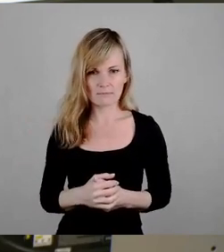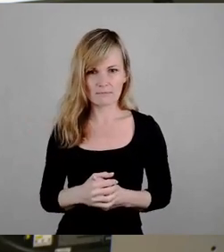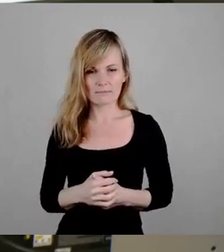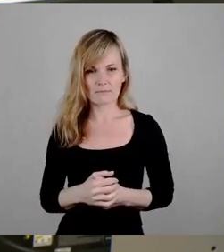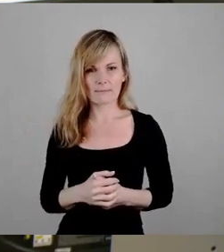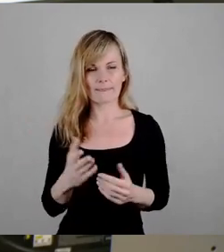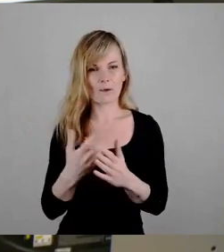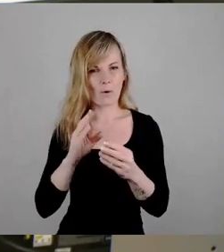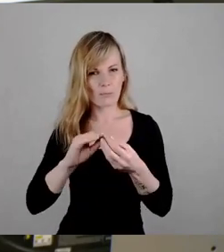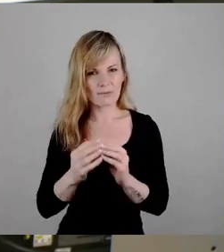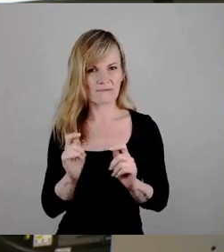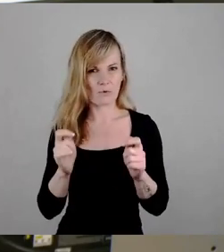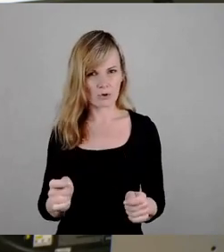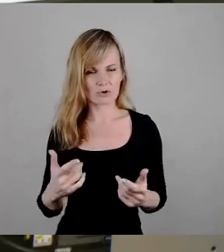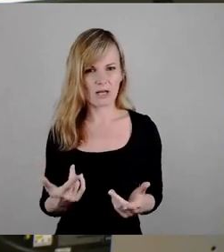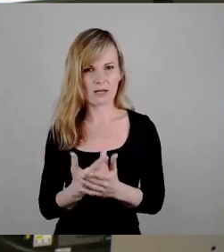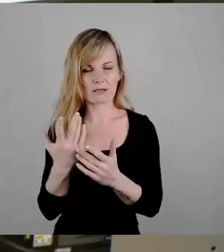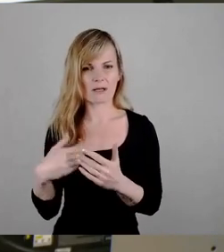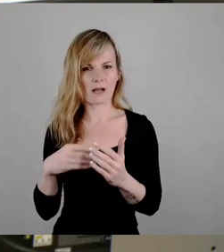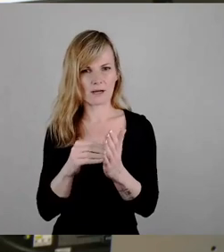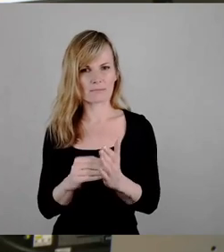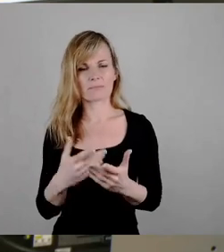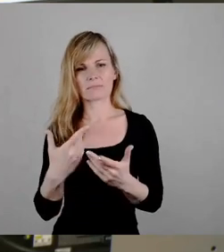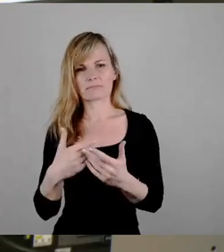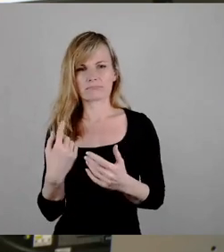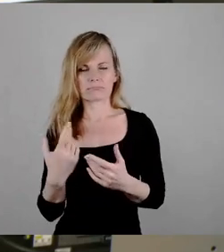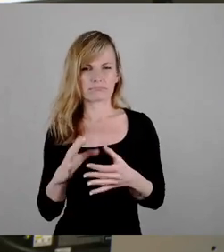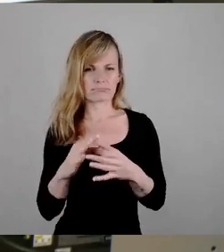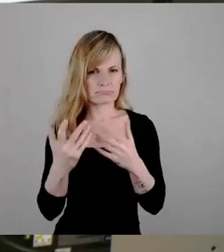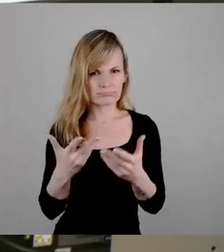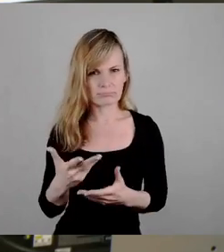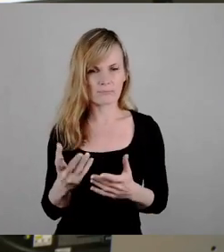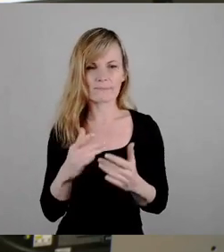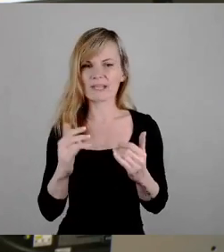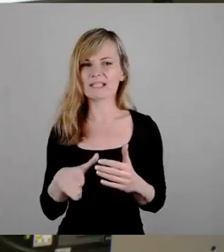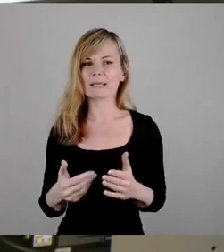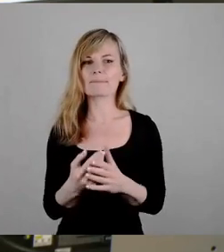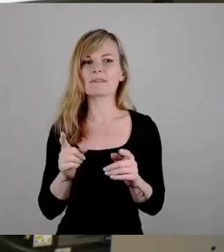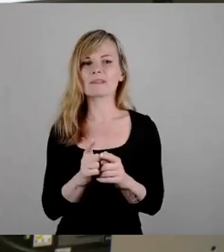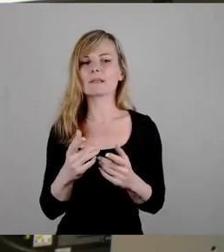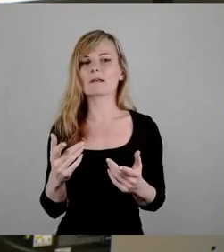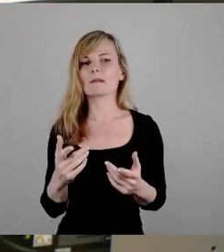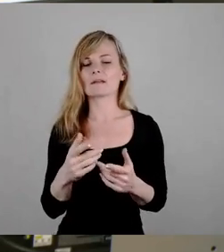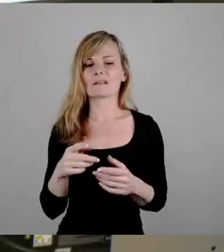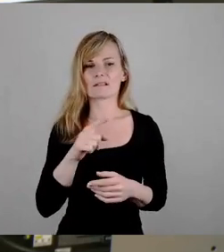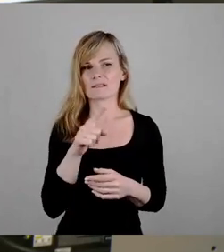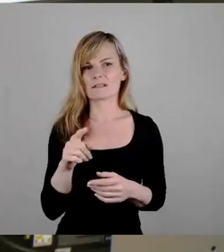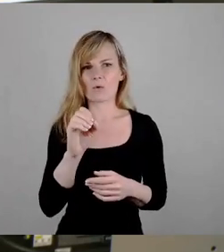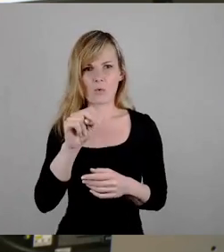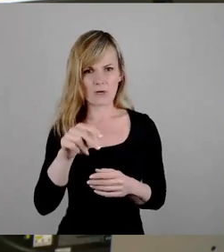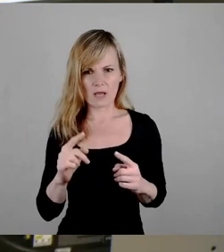erarbeitet, es gab davor Anhörungen und zig Runden und jetzt gibt es so etwas wie eine Zonierung, also es gibt Zonen, da kann man